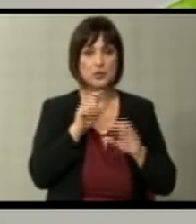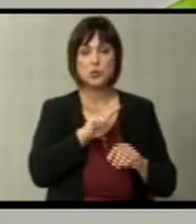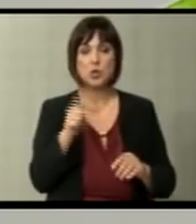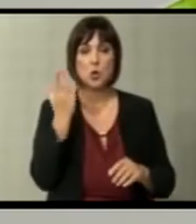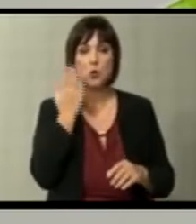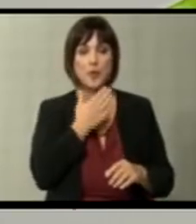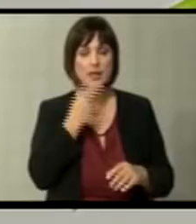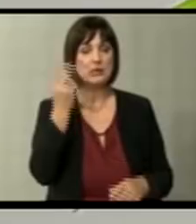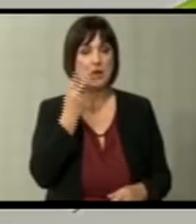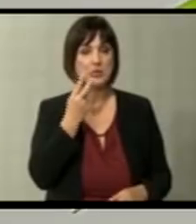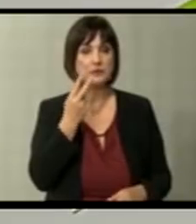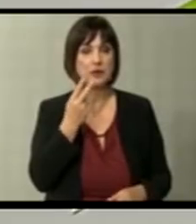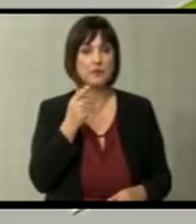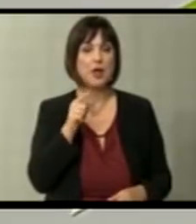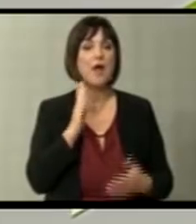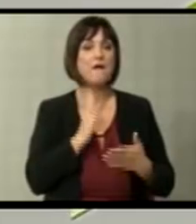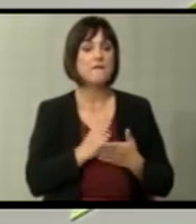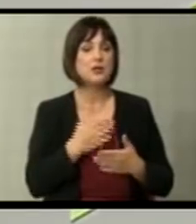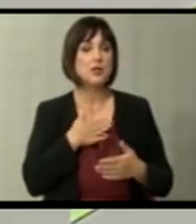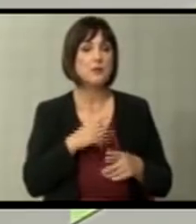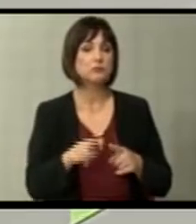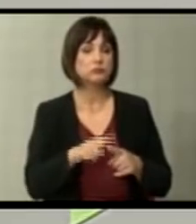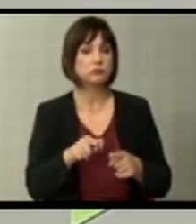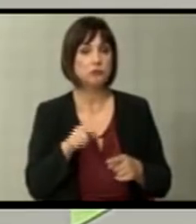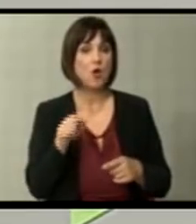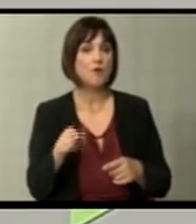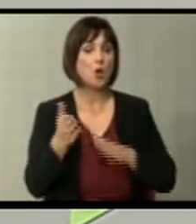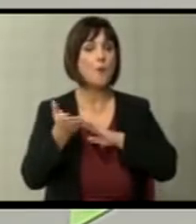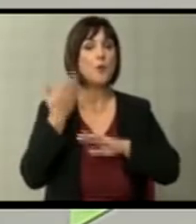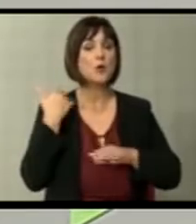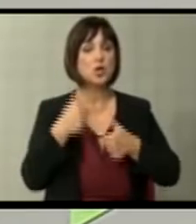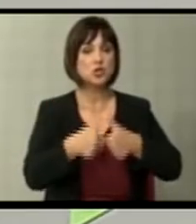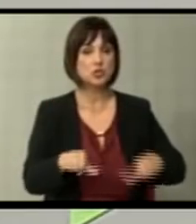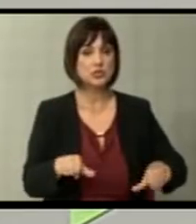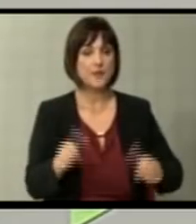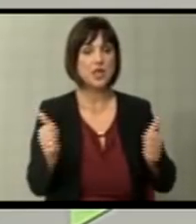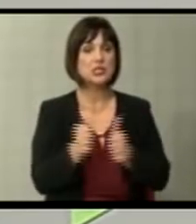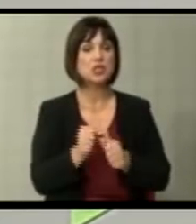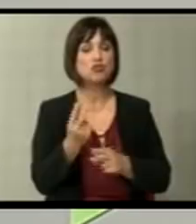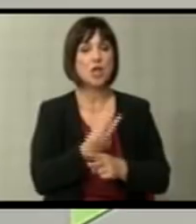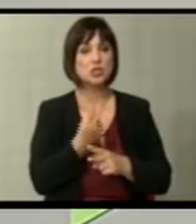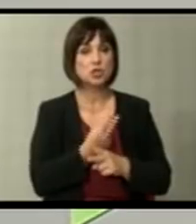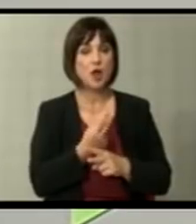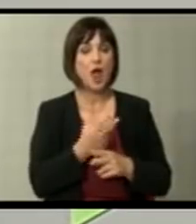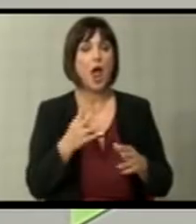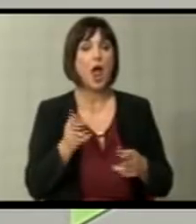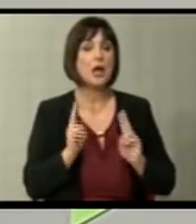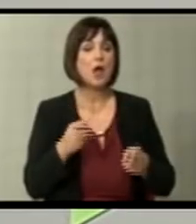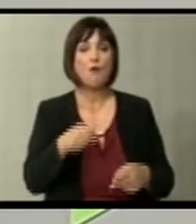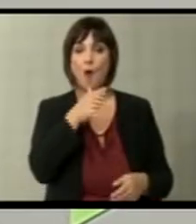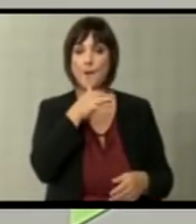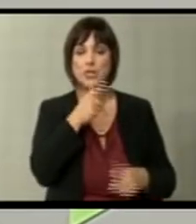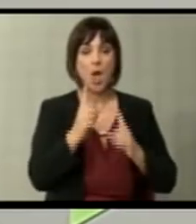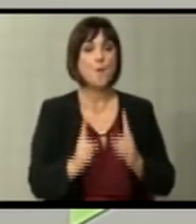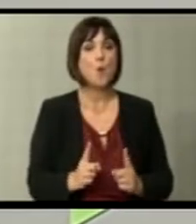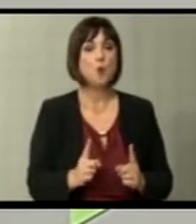сум ја разбирал. Веројатно има и последици од поранешниот систем и од заедничката држава. Како во Македонија